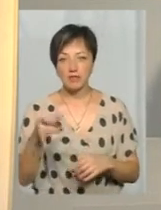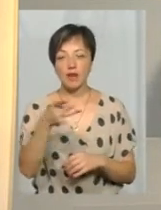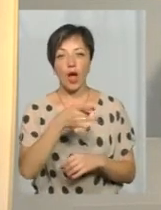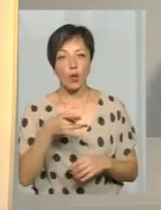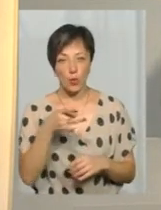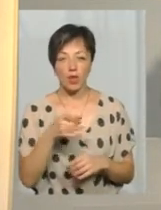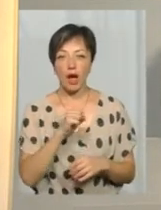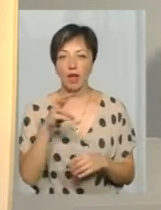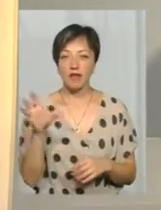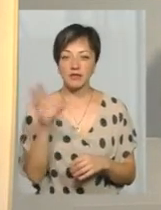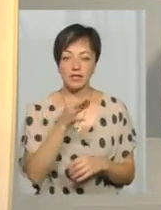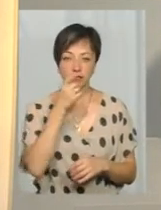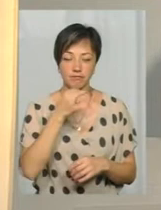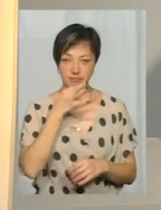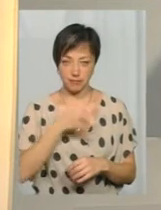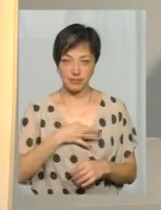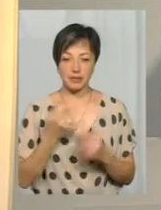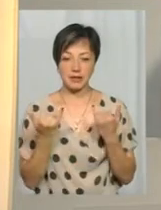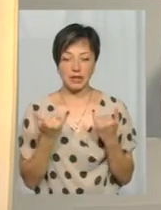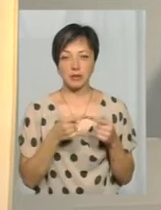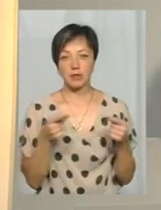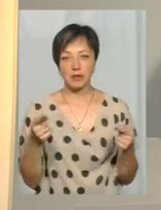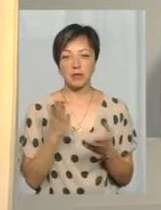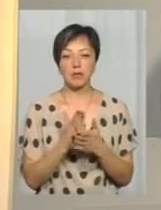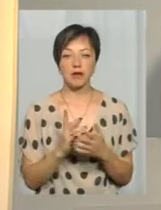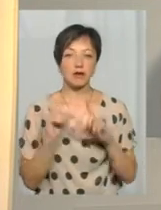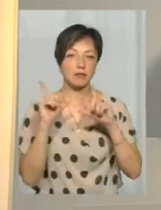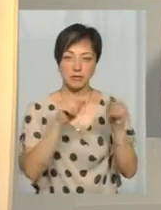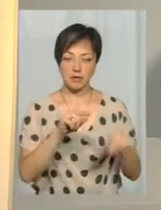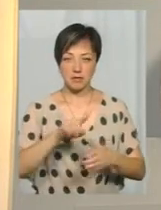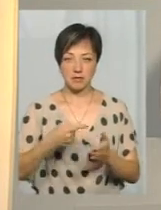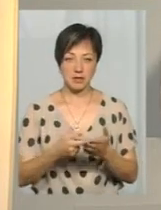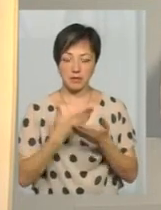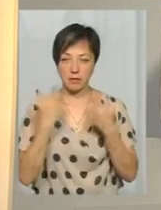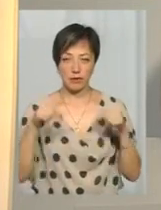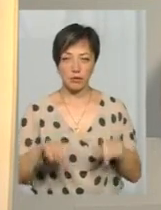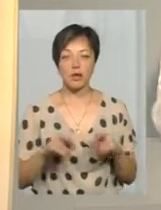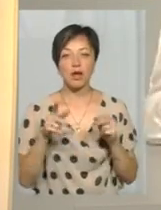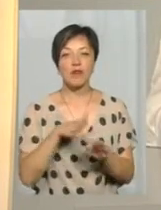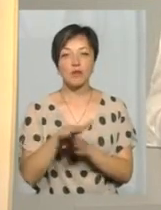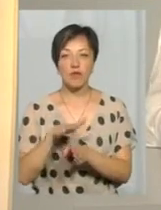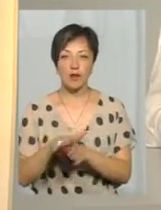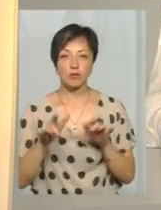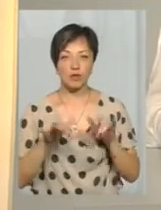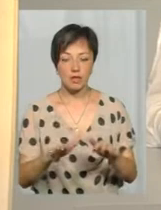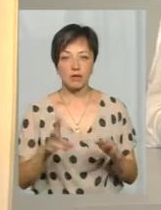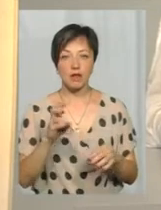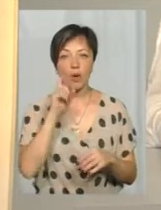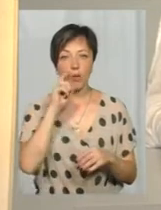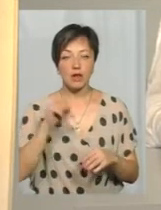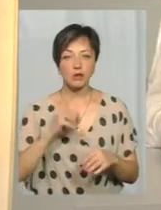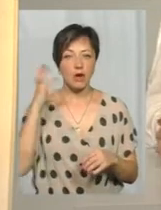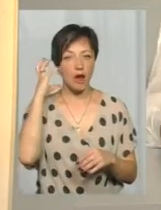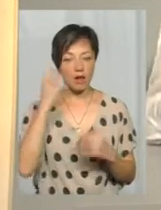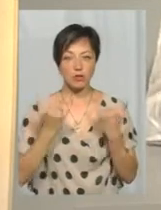районі. Проте всі вони сказали, що у даний час перебувають поза межами міста. Як відбувається цей процес на українському